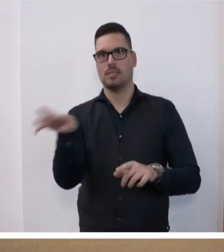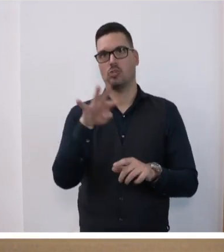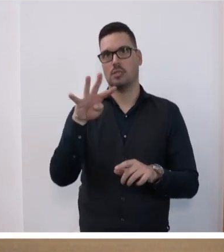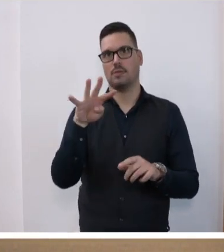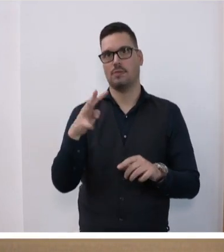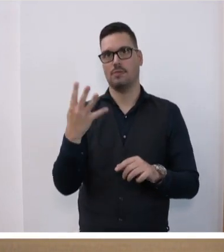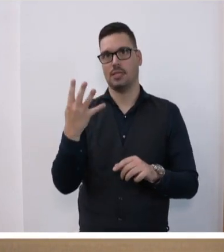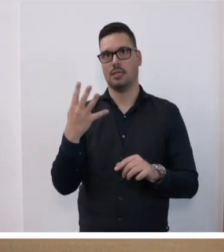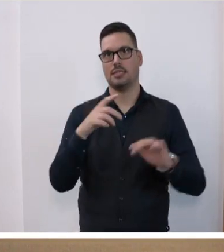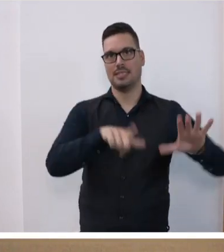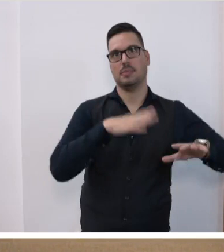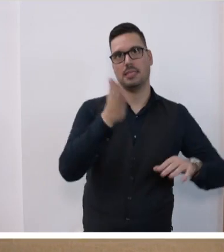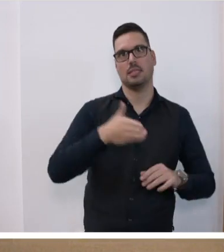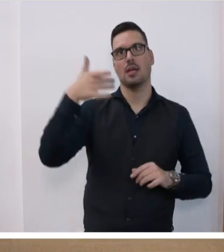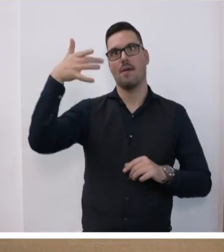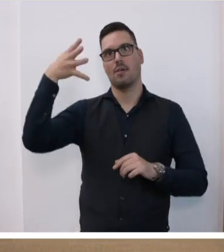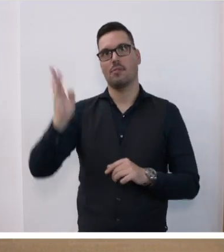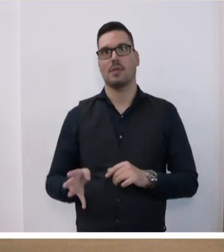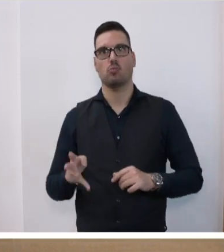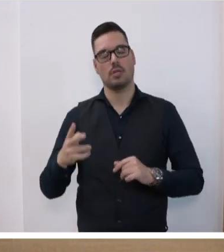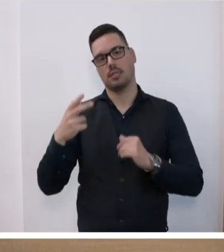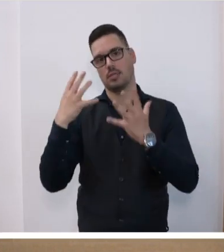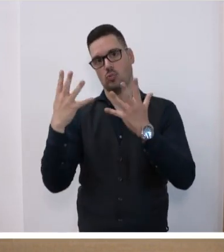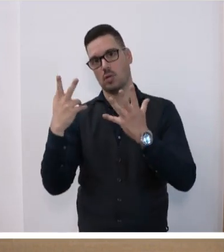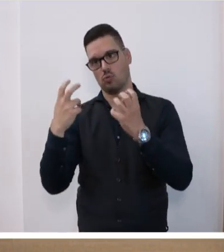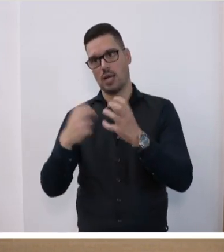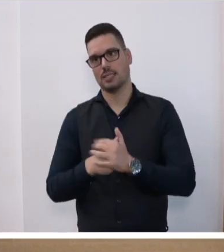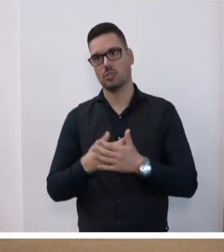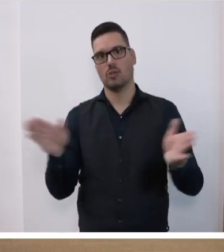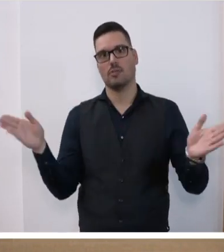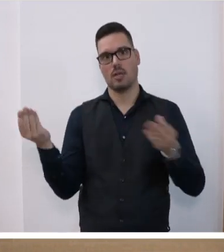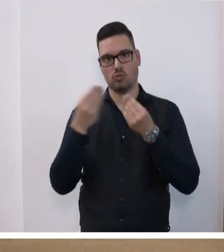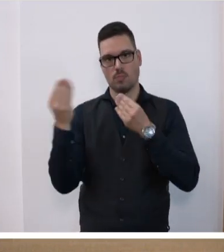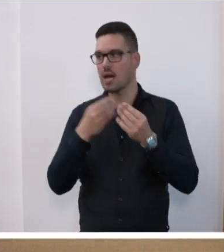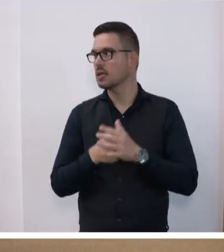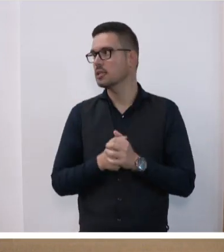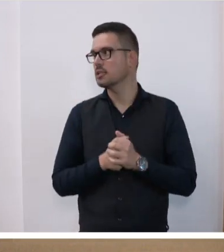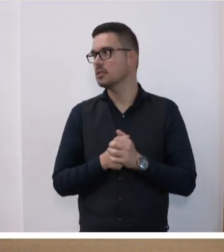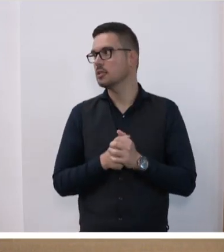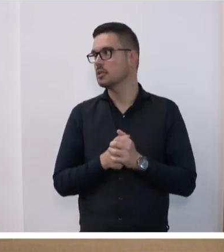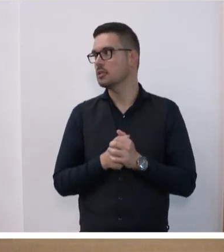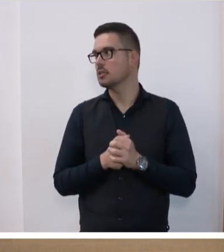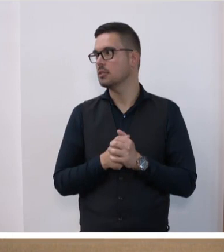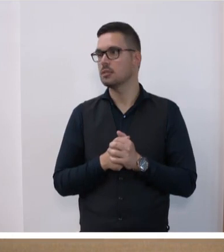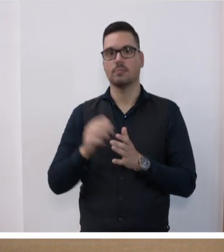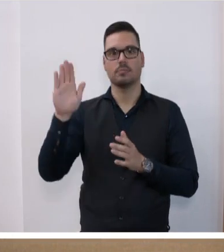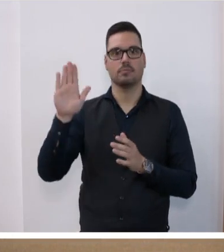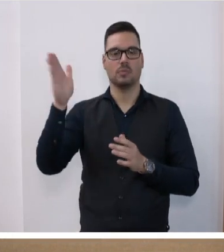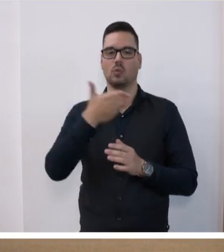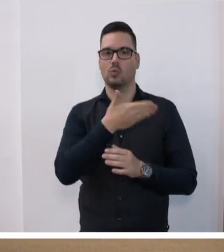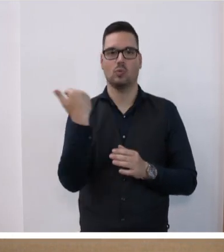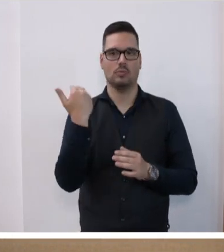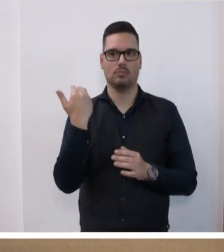Drucksache 17489. Ich eröffne die Aussprache. Wortmeldungen sind nicht